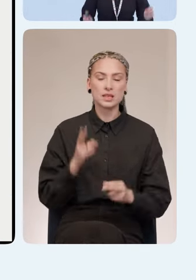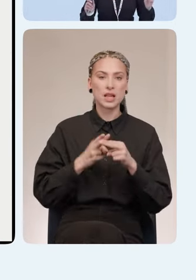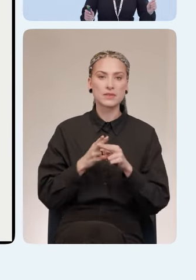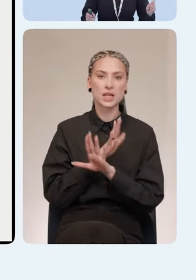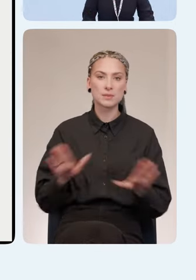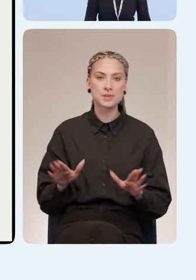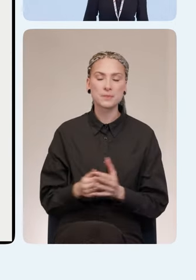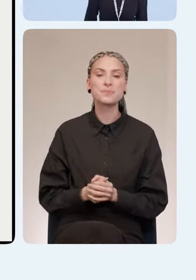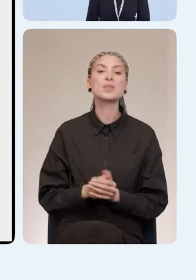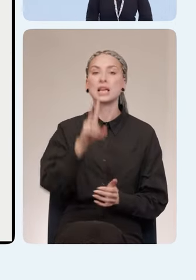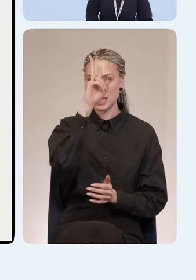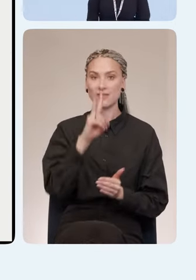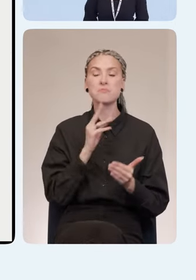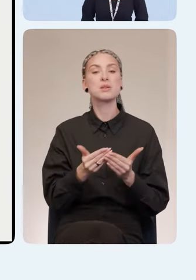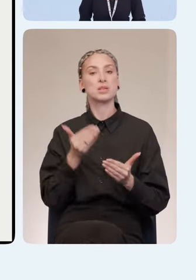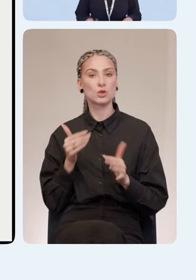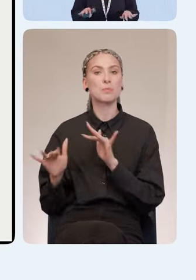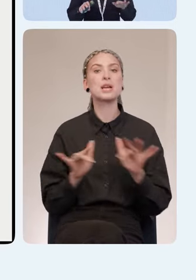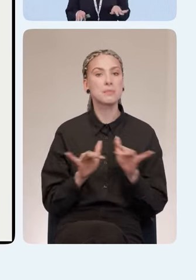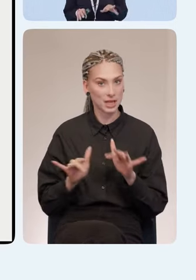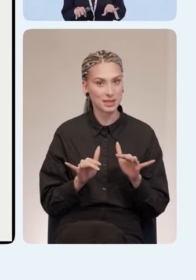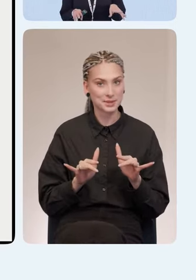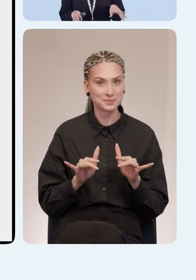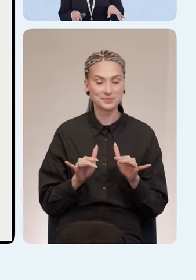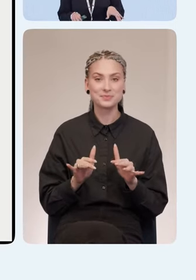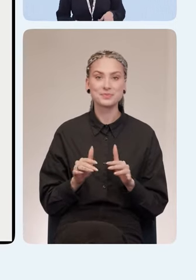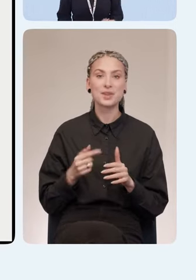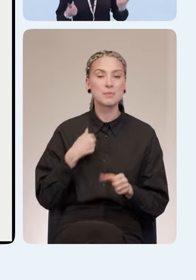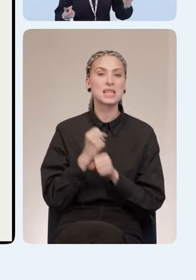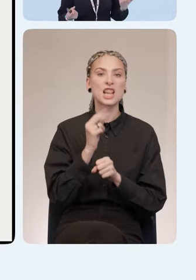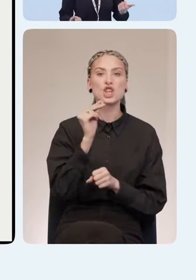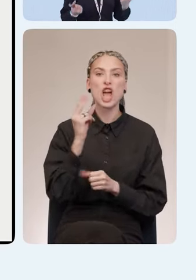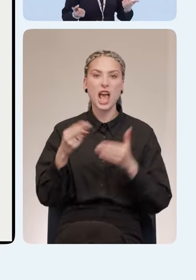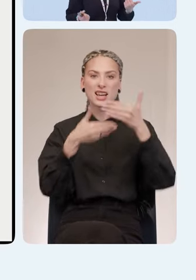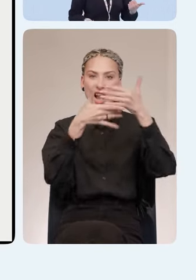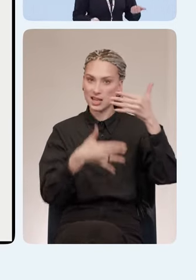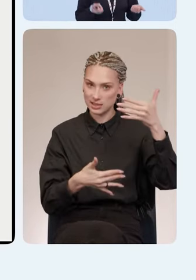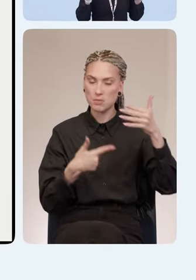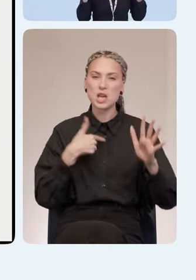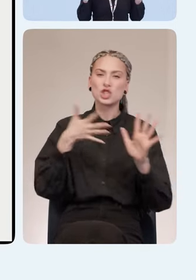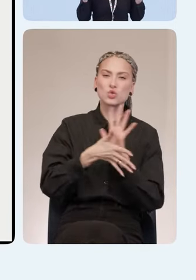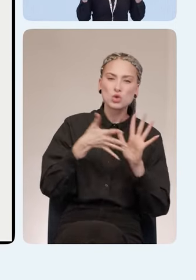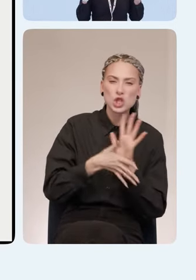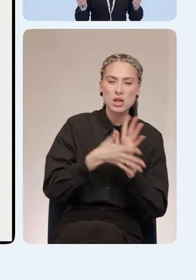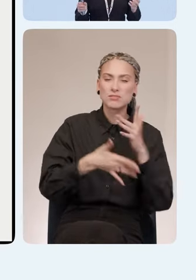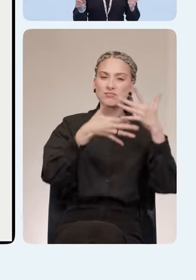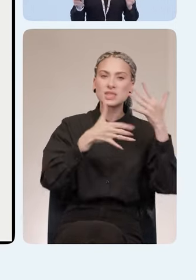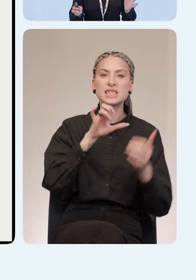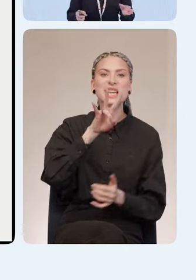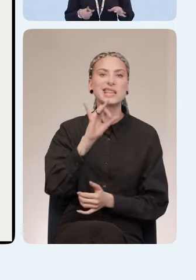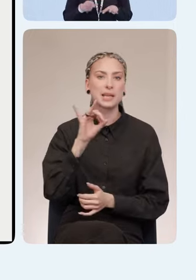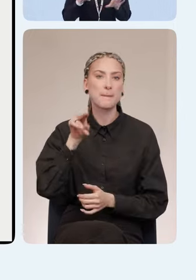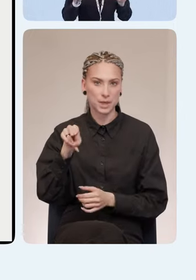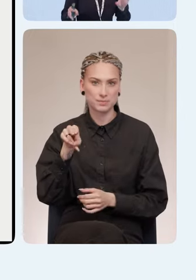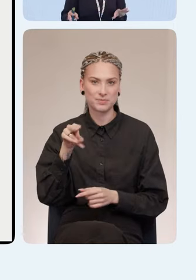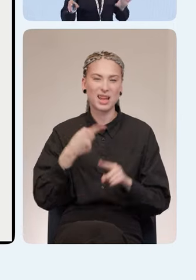За два месяца до мероприятия что мы сделали? Здесь реально прям такой чек-лист. Мы изучили снипы. Снипы это